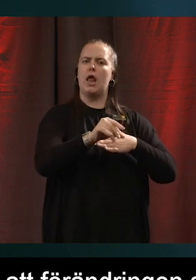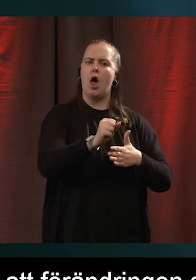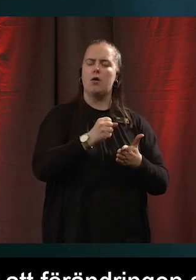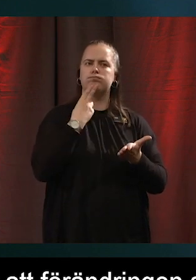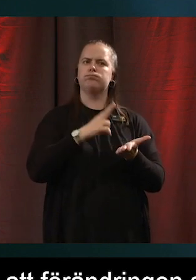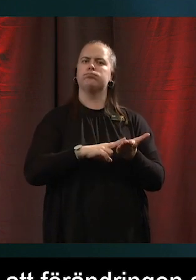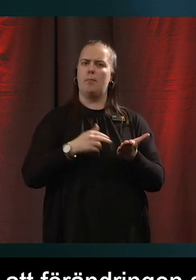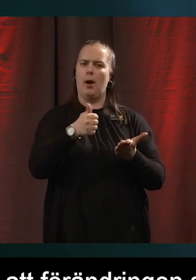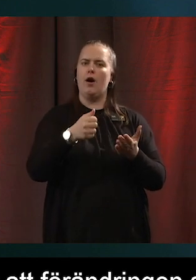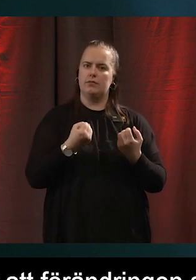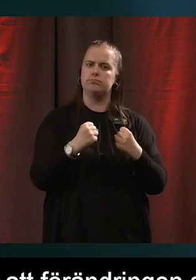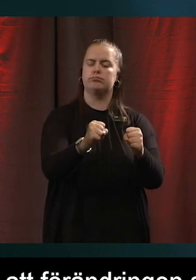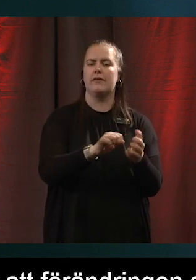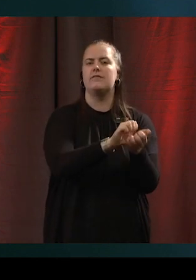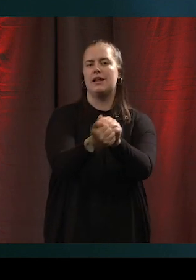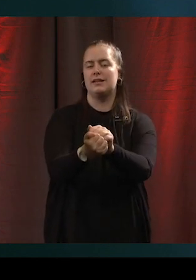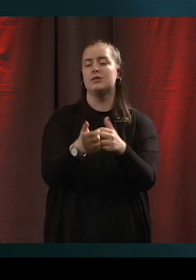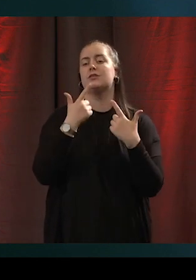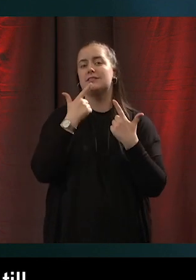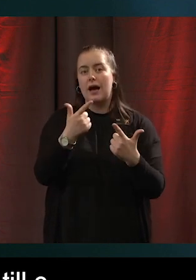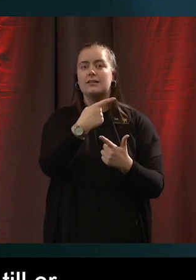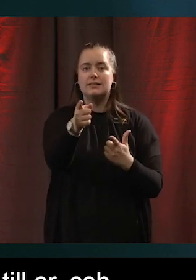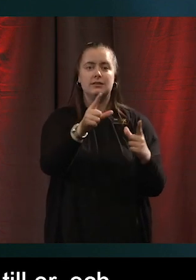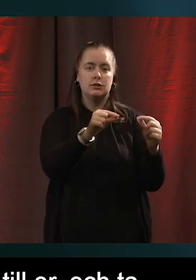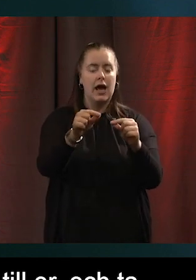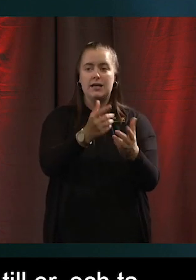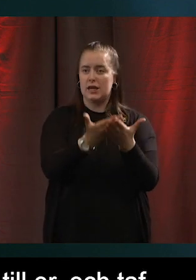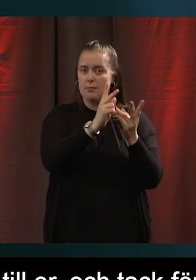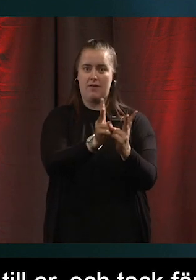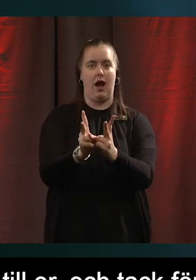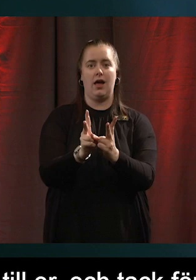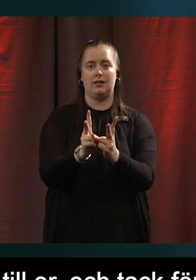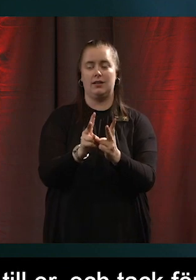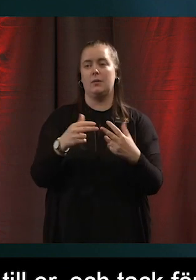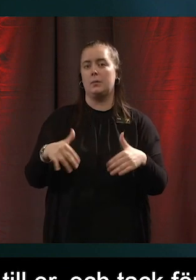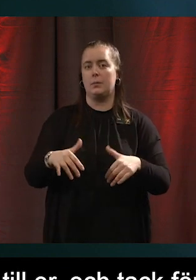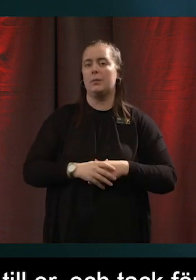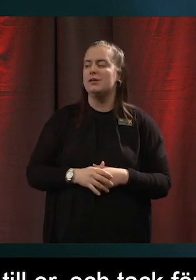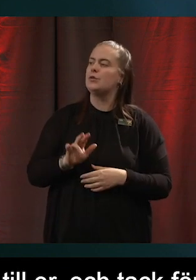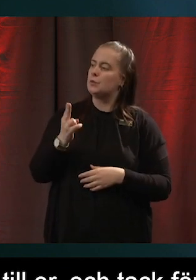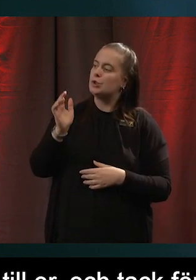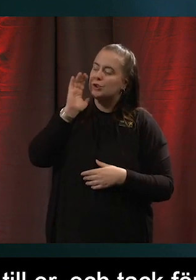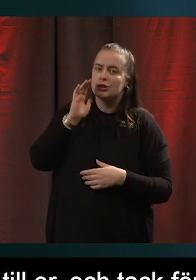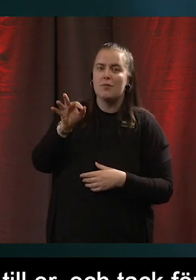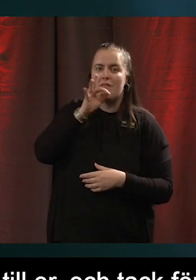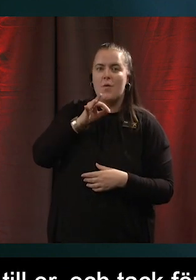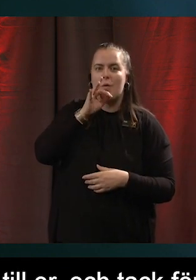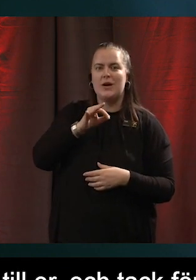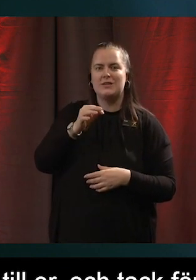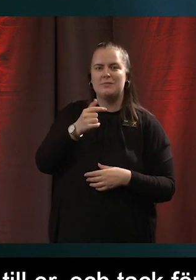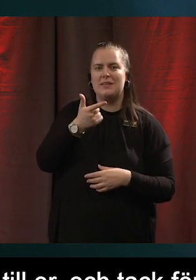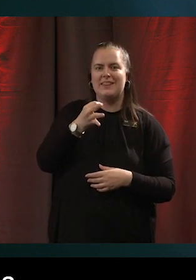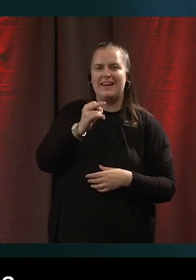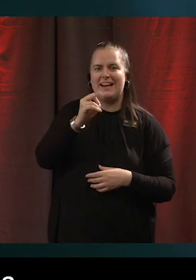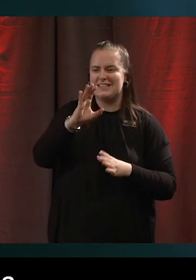till er och alla er som chattar, tack för att ni hjälper varandra också. Så tar vi de här frågorna som Therese då har lyckats hitta.